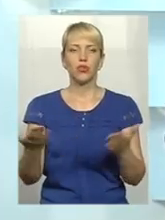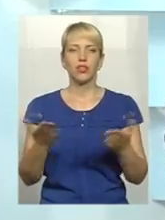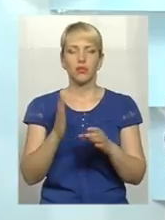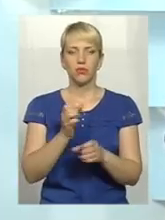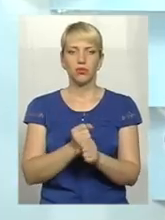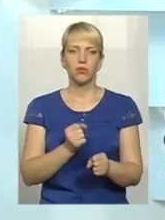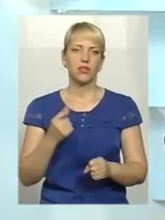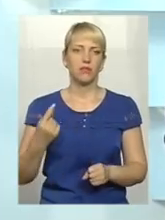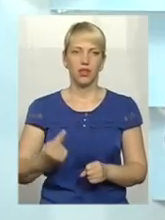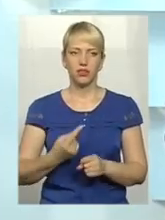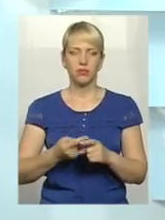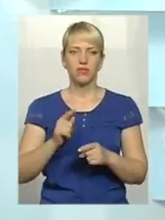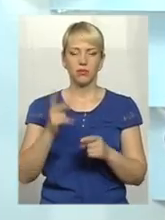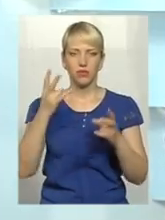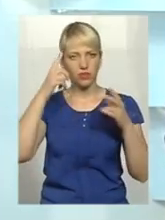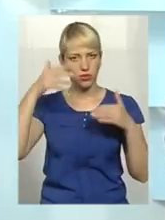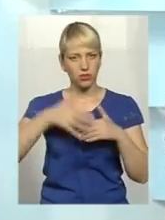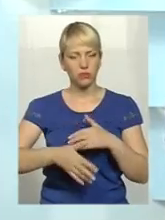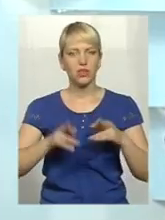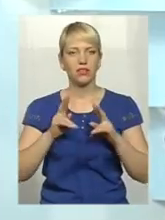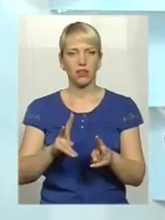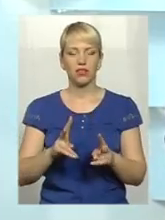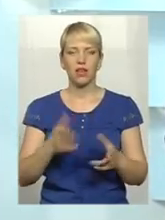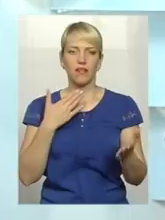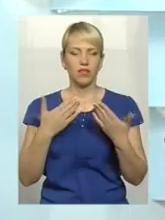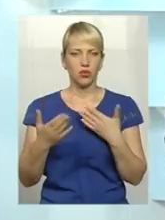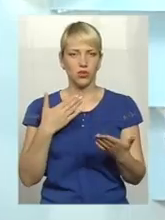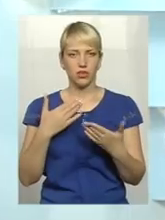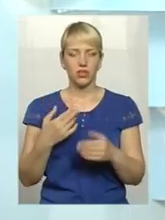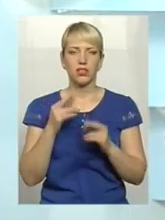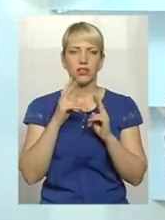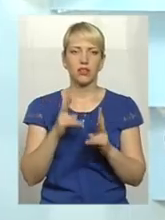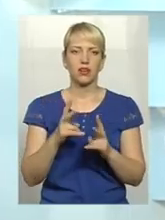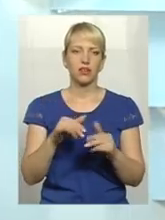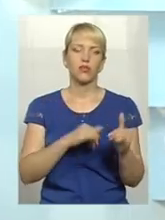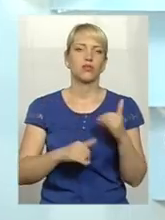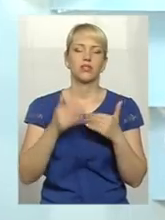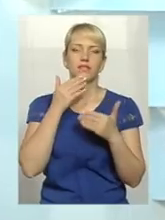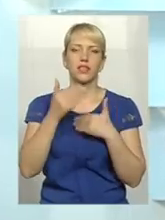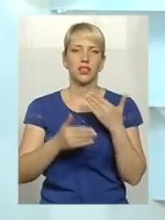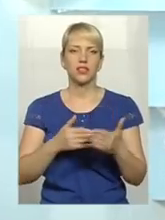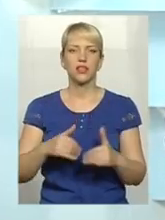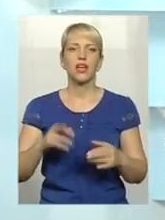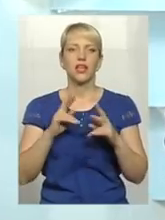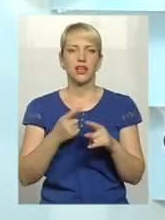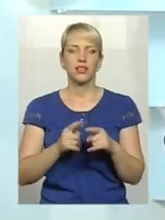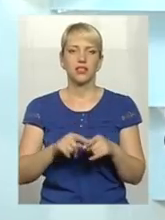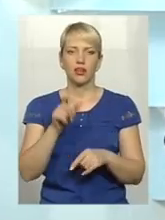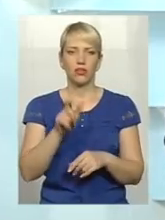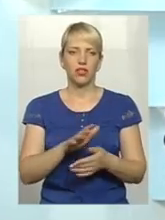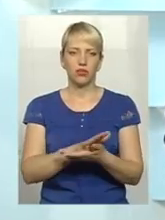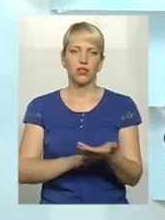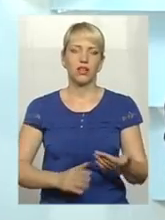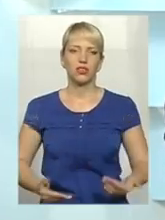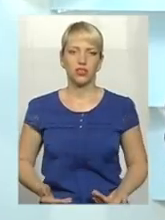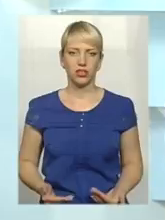робити першими, вони повинні зрозуміти, як відноситися, як куди звертатися і як з цією людиною далі жити.